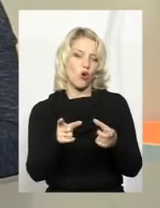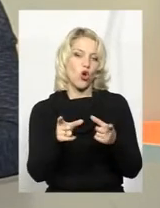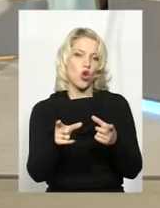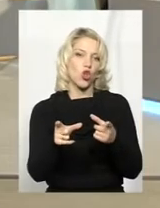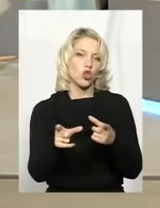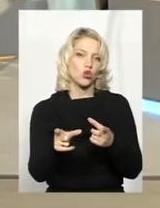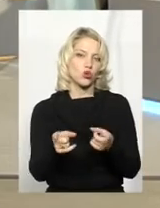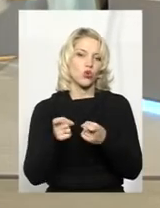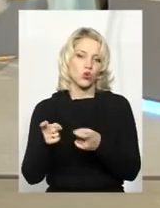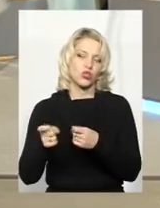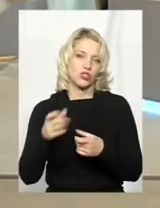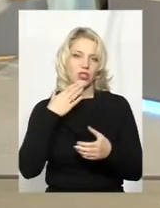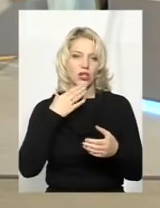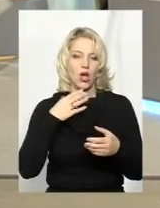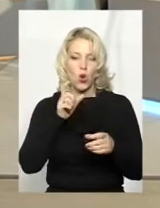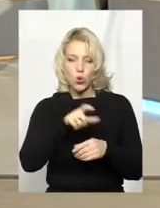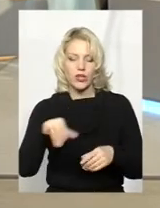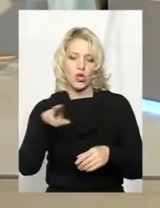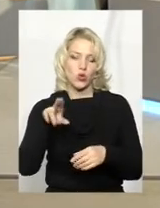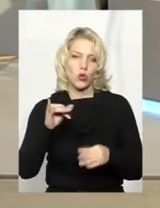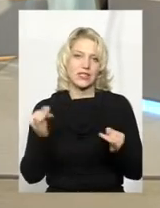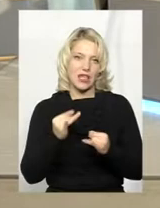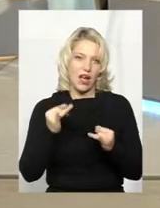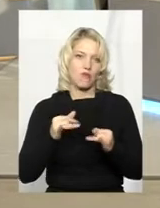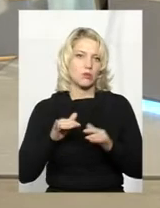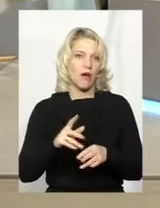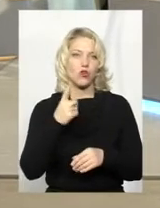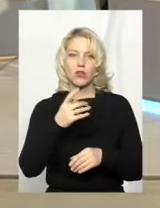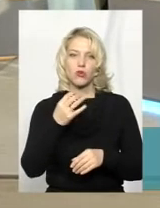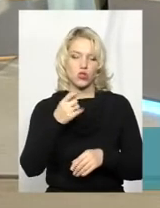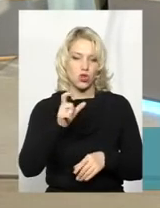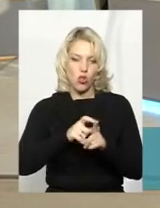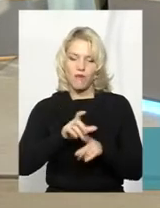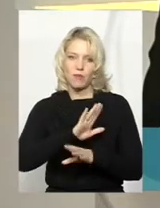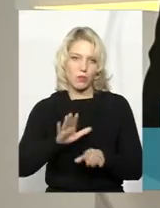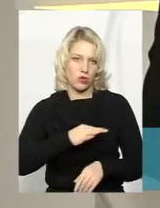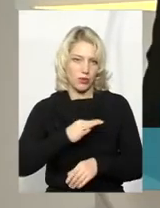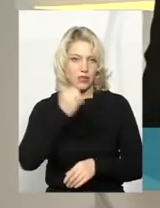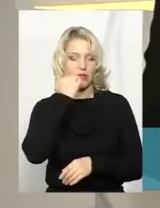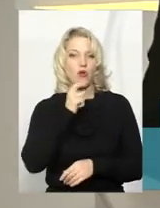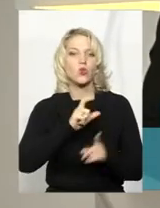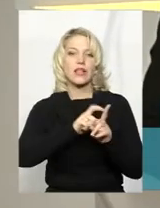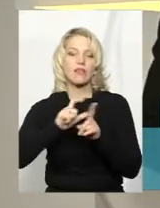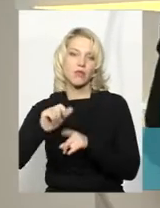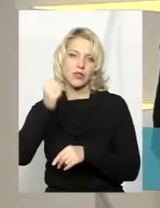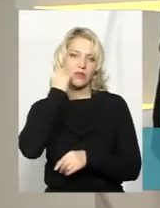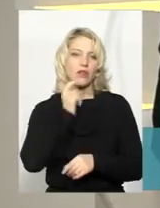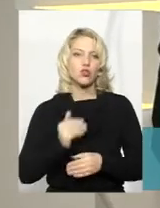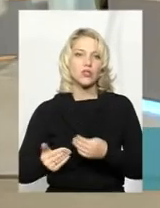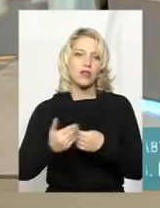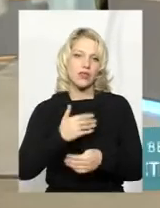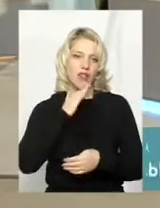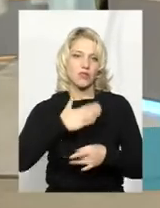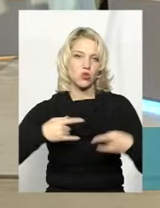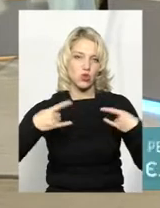своєї якоїсь цікавої справи. Одним словом, не бути байдужим. Так. Я вам дякую за відповіді. Дякую, що завітали до нашої